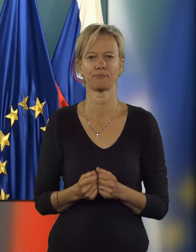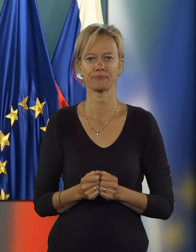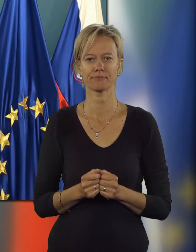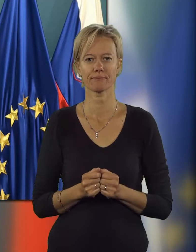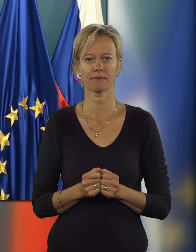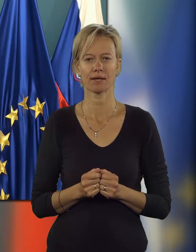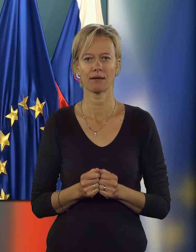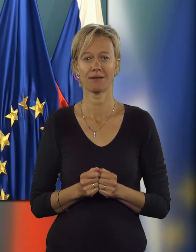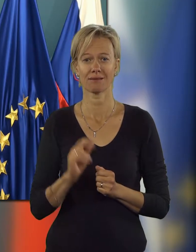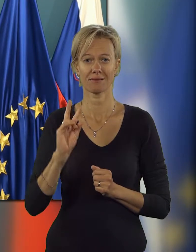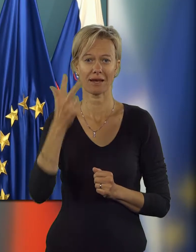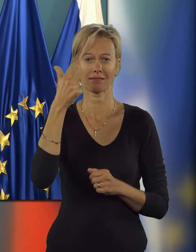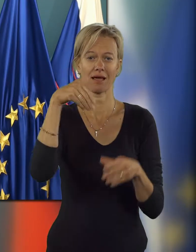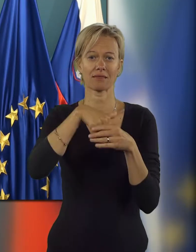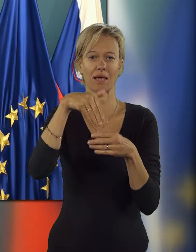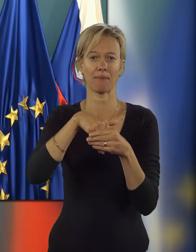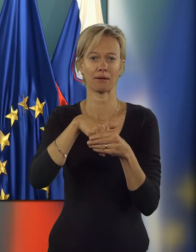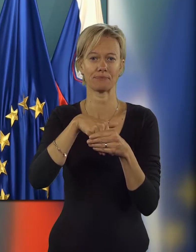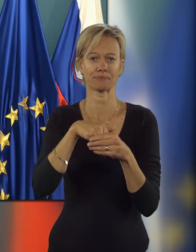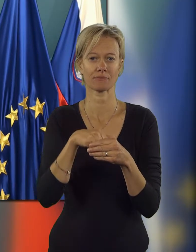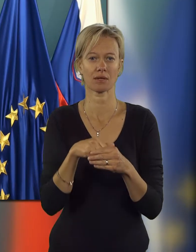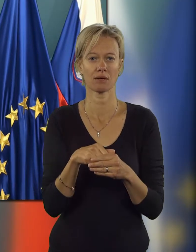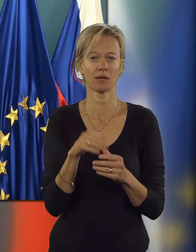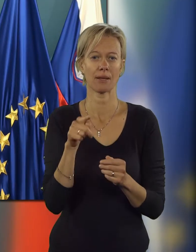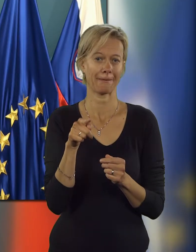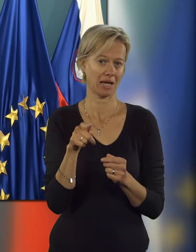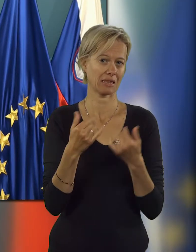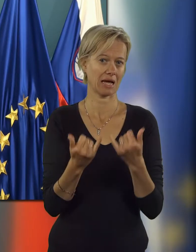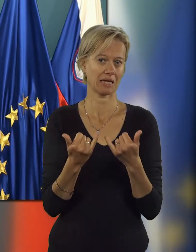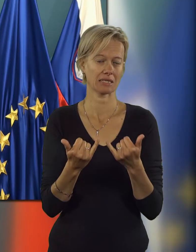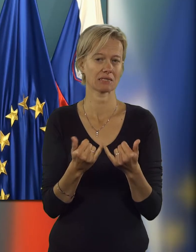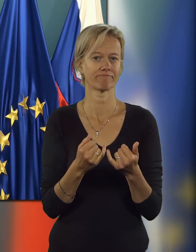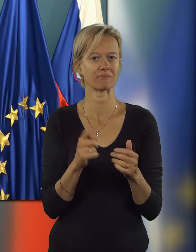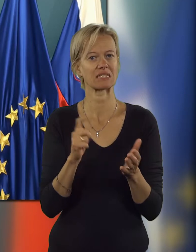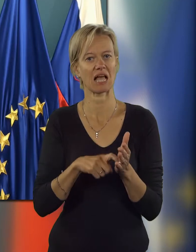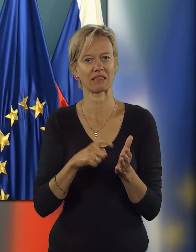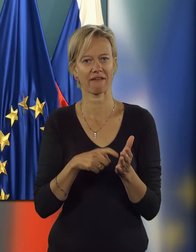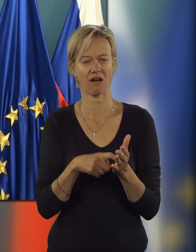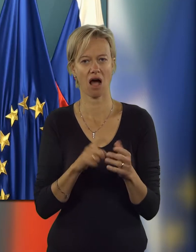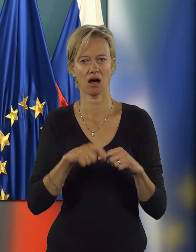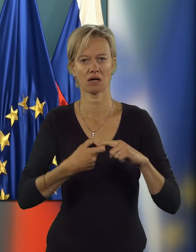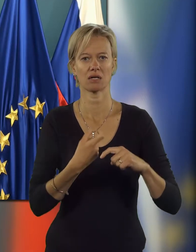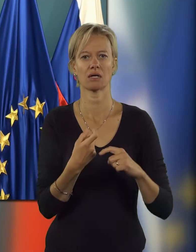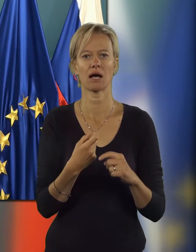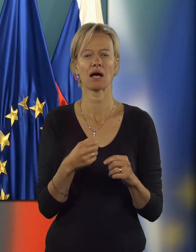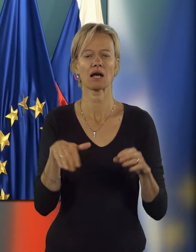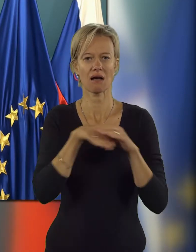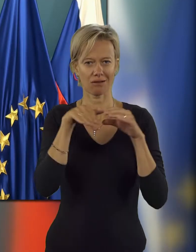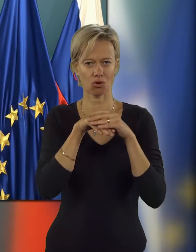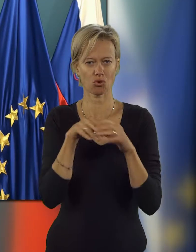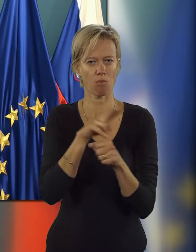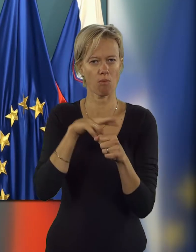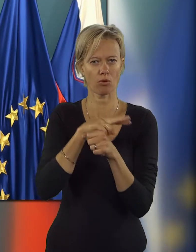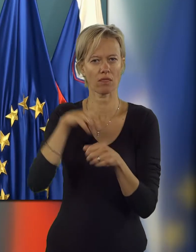Tretja tema pa danes zadeva kadrovsko